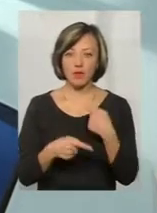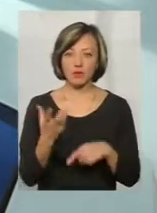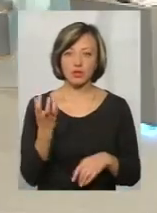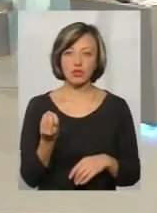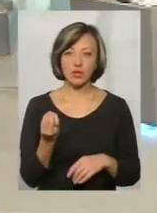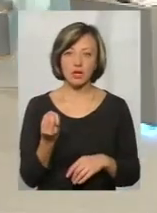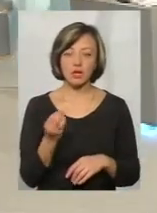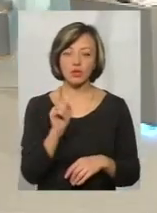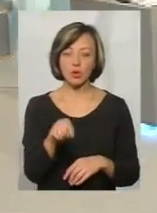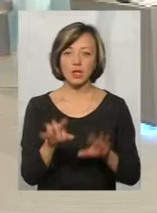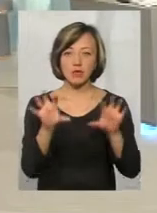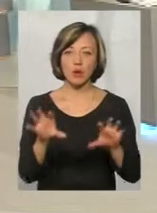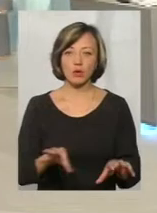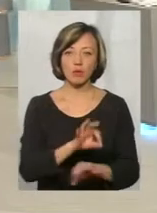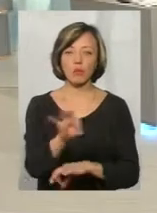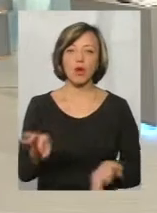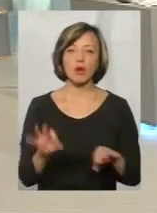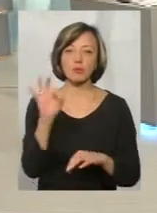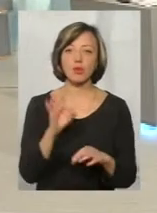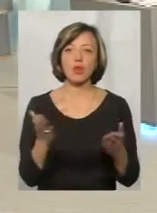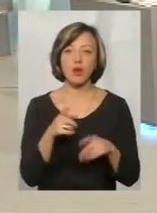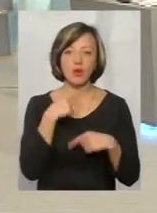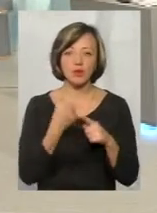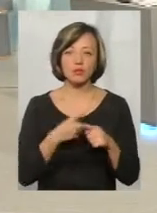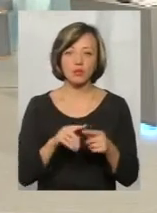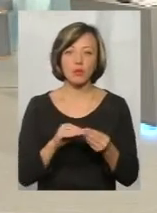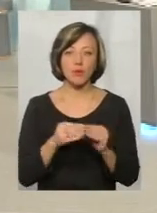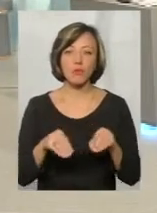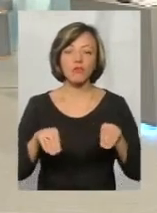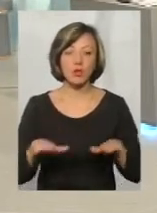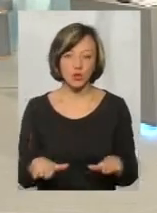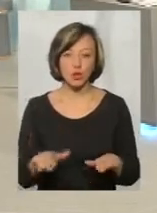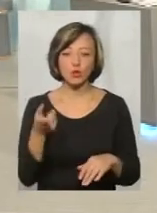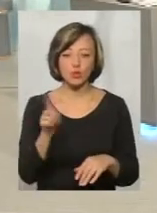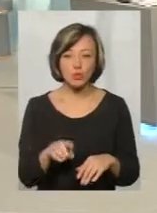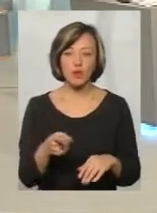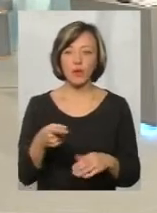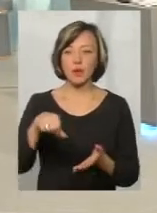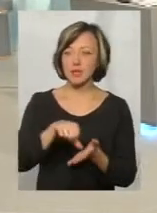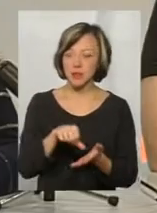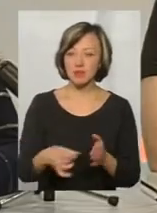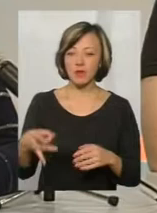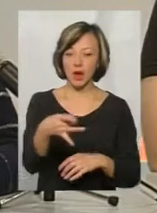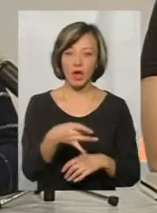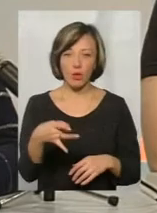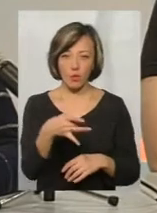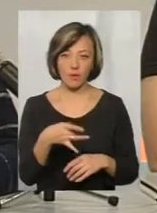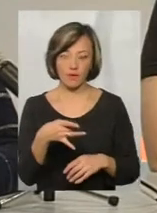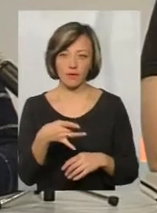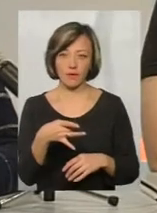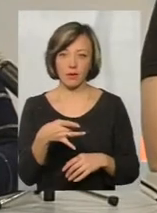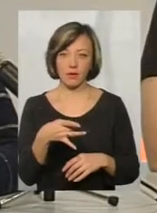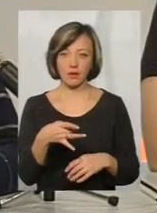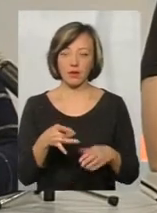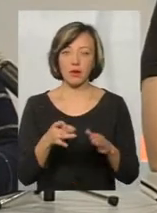якраз той законопроект, про який ми зараз говоримо, він цю проблему вирішує. Тому що, оскільки представництво регіонів там